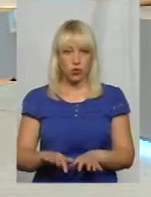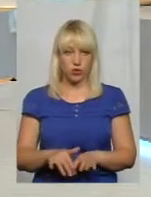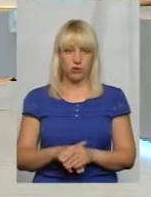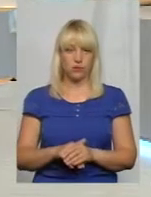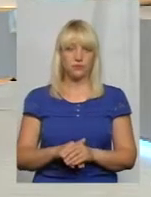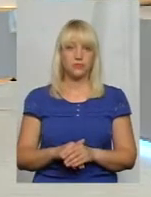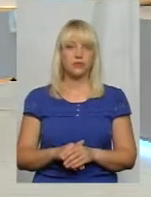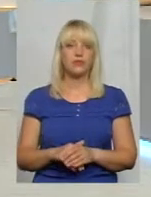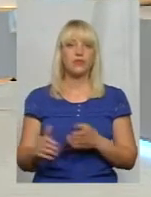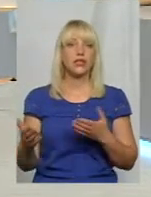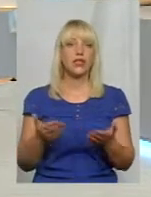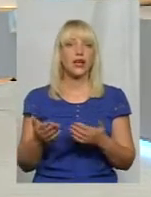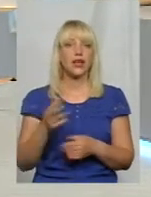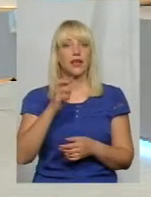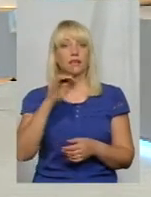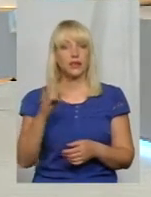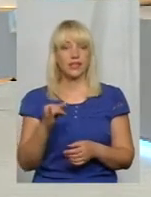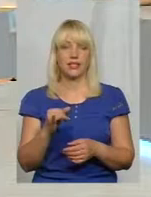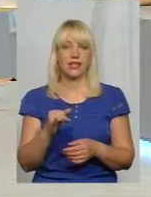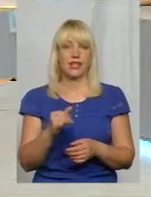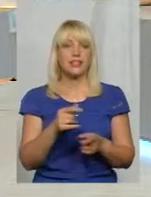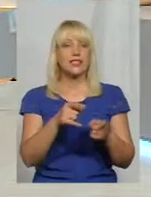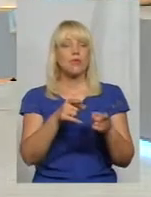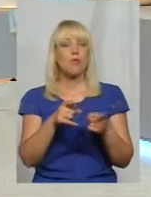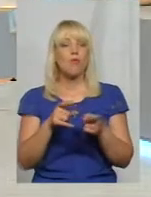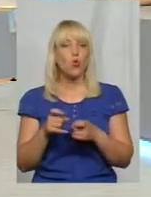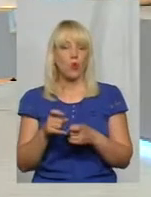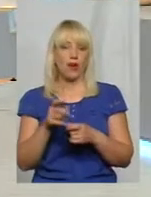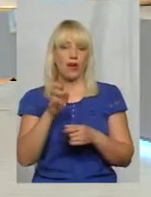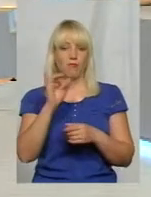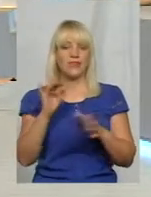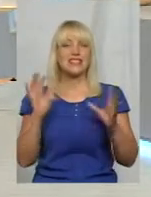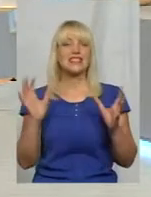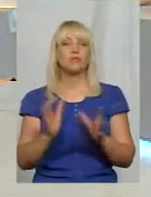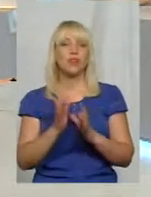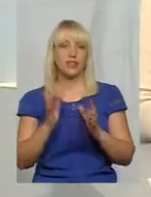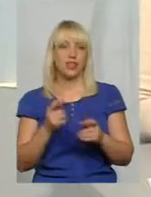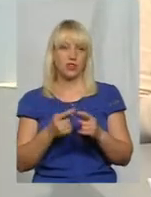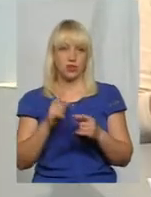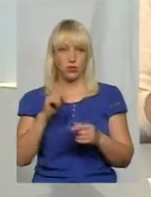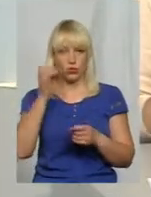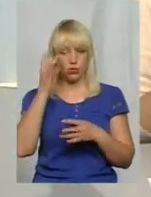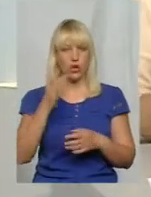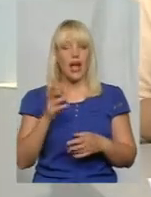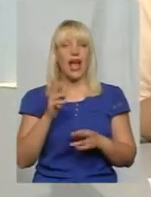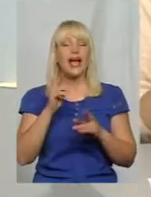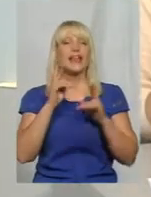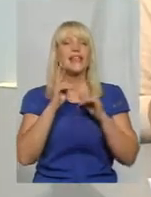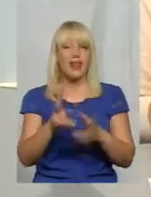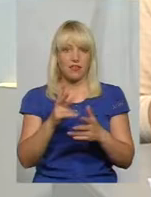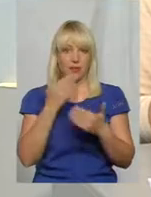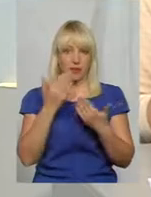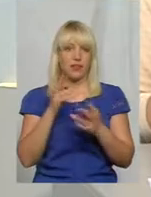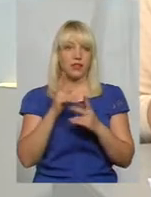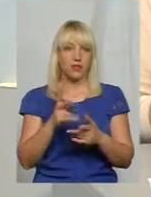який би спонукав зберігати цю... Але все ж таки, пане Ігорію, яким чином? От ви